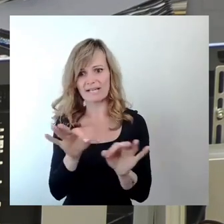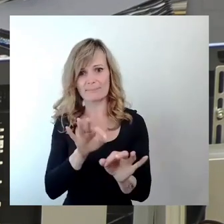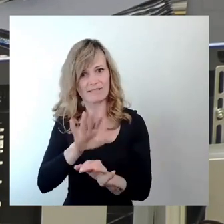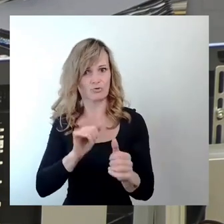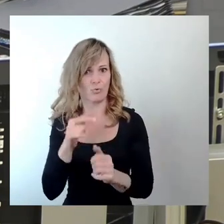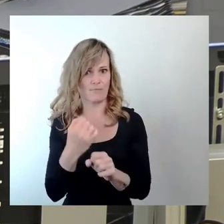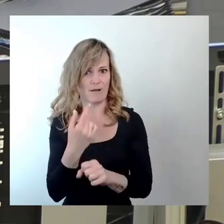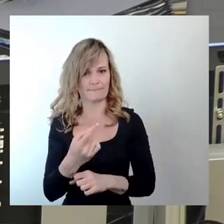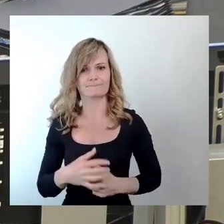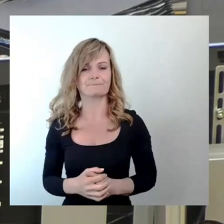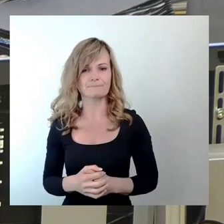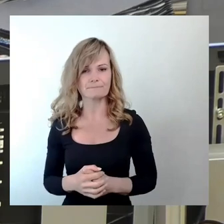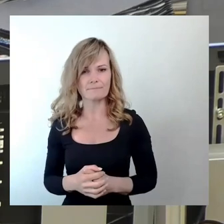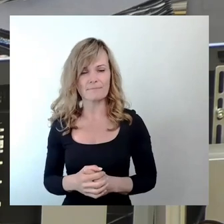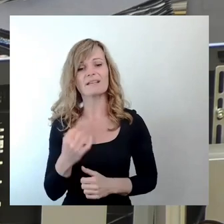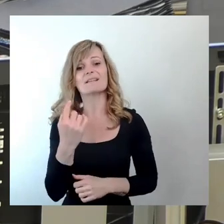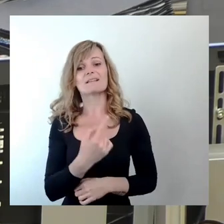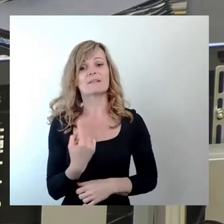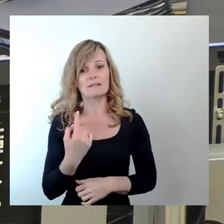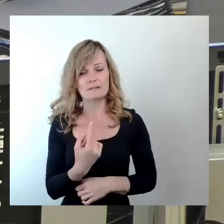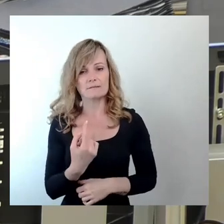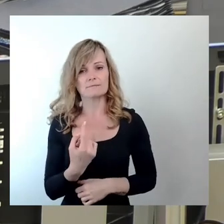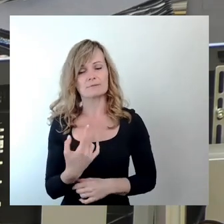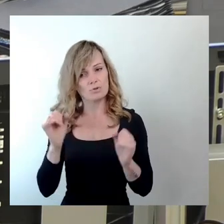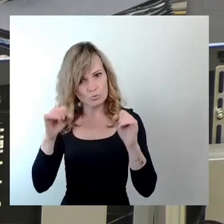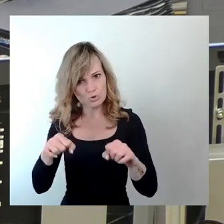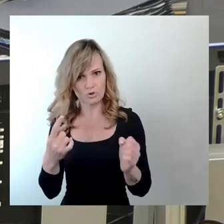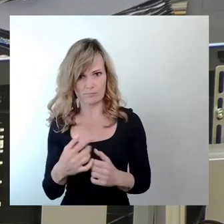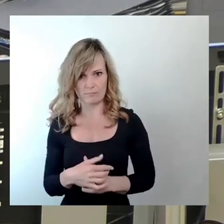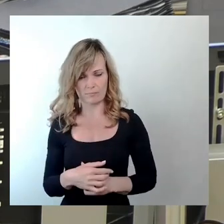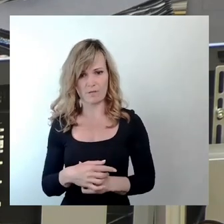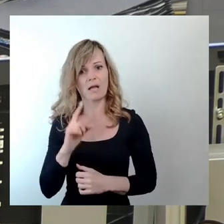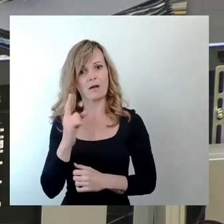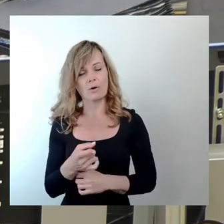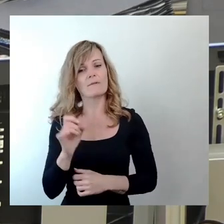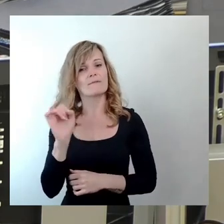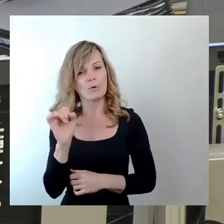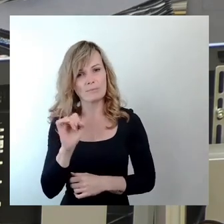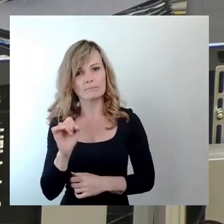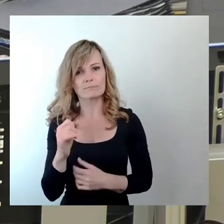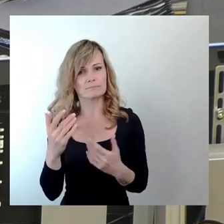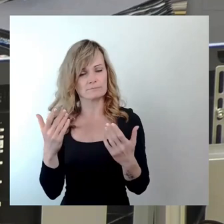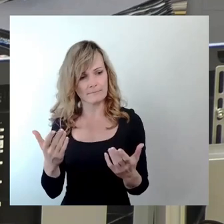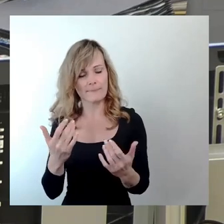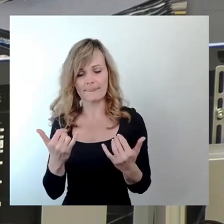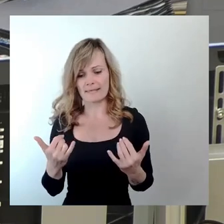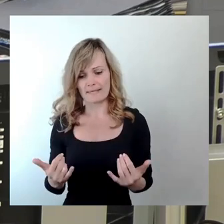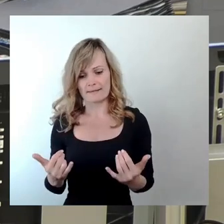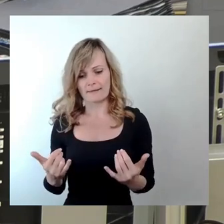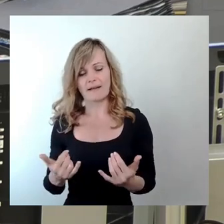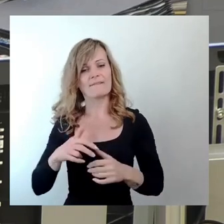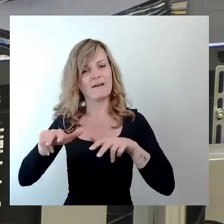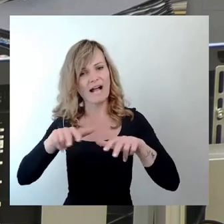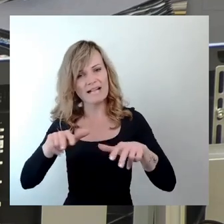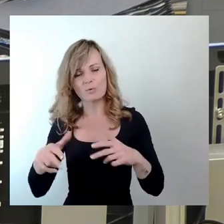Wir werden eben zustimmen, auch unter dem Aspekt, dass hier die Verwaltung vielleicht doch